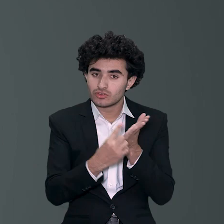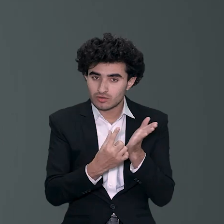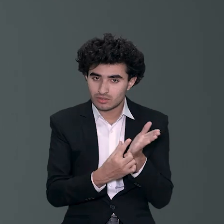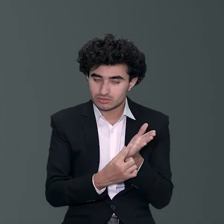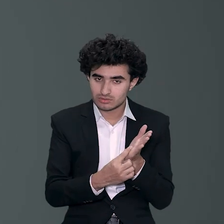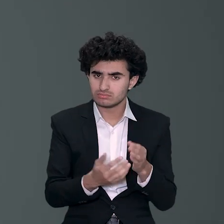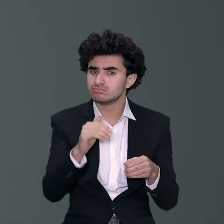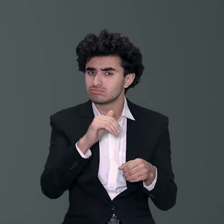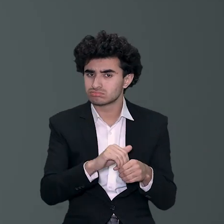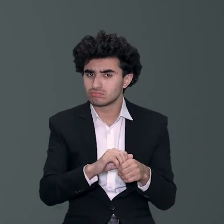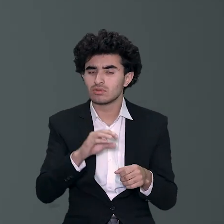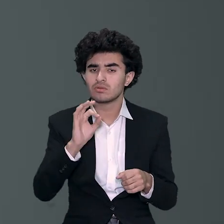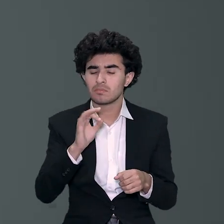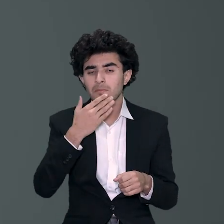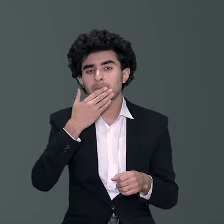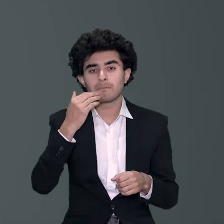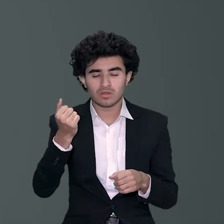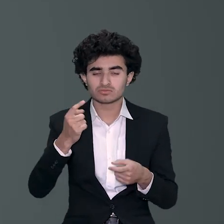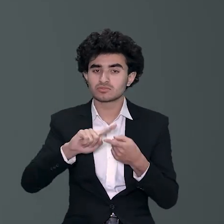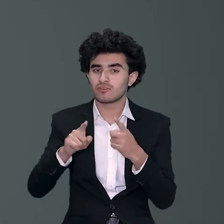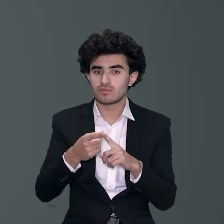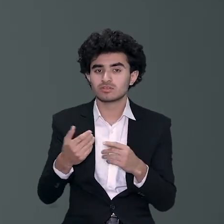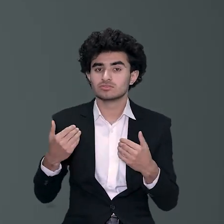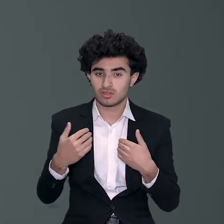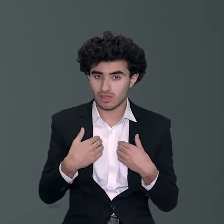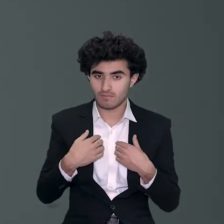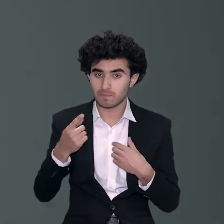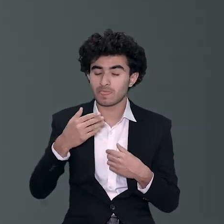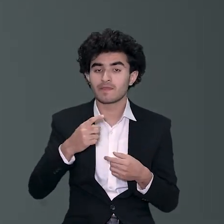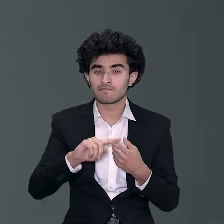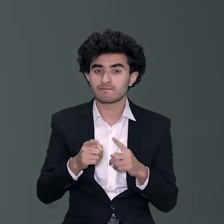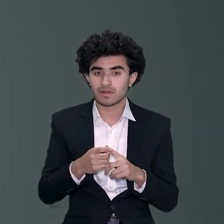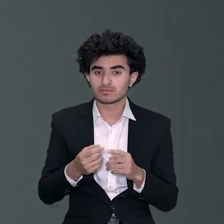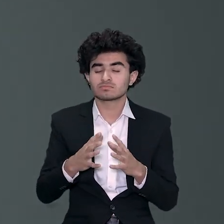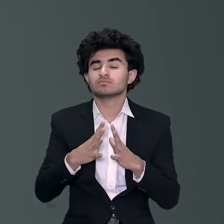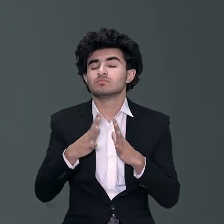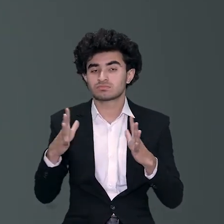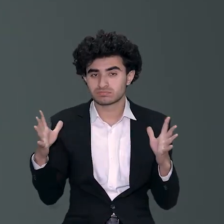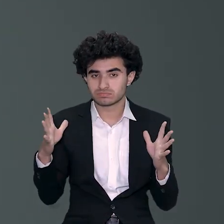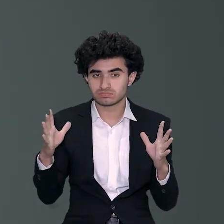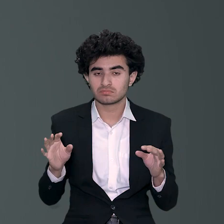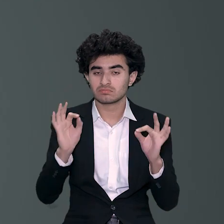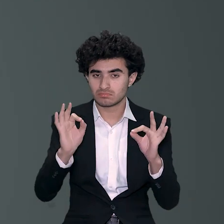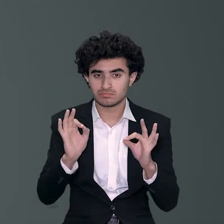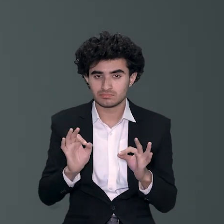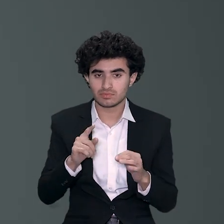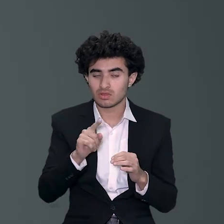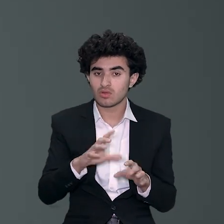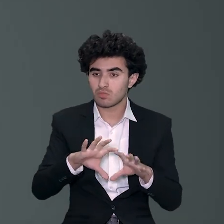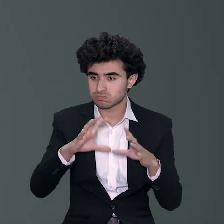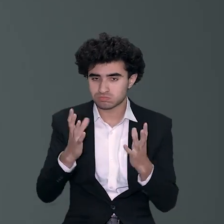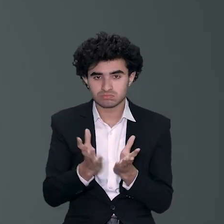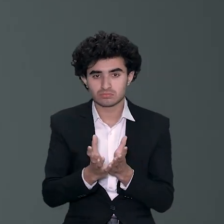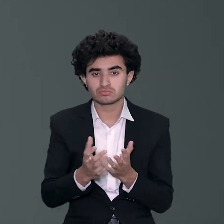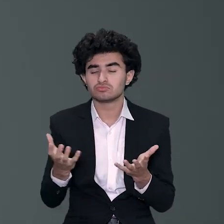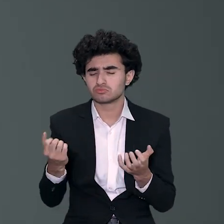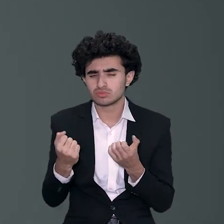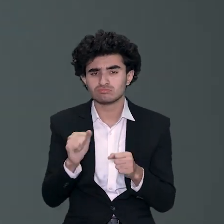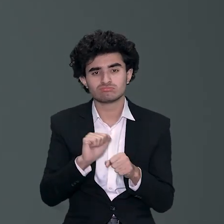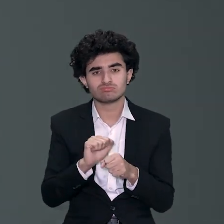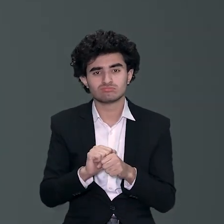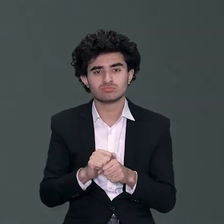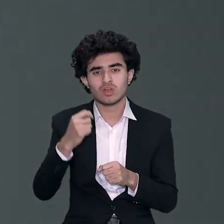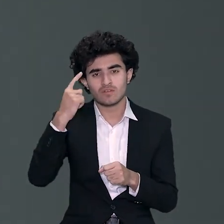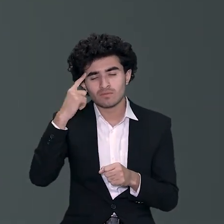so lucky for me کہ میں ایک ایسی یونیورسٹی میں ایک ادارے میں پڑھ رہا تھا جہاں پہ اچھے سے اچھے دوست ایسے